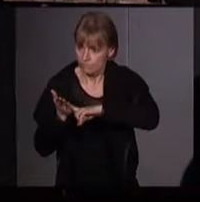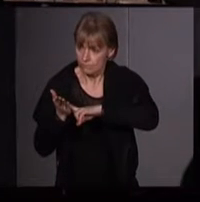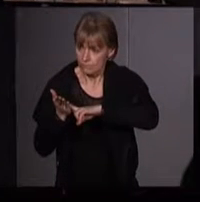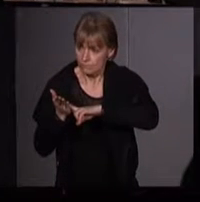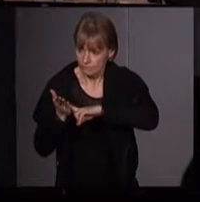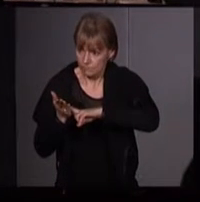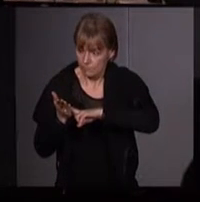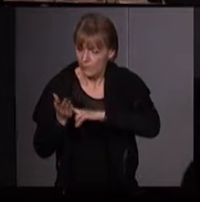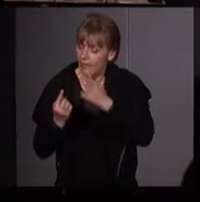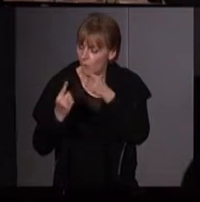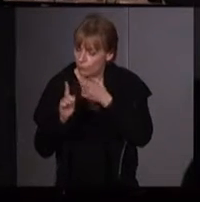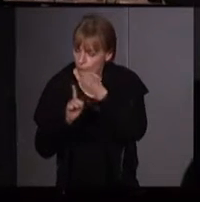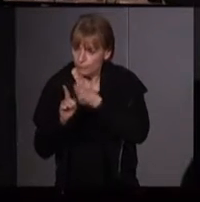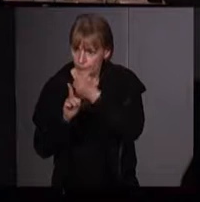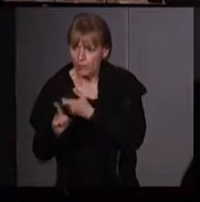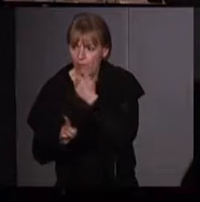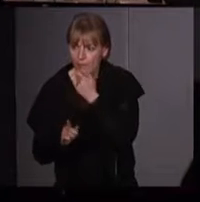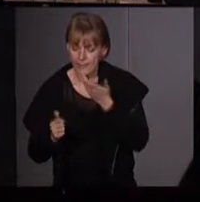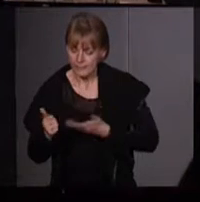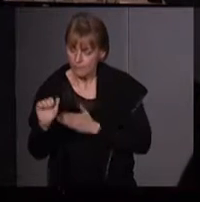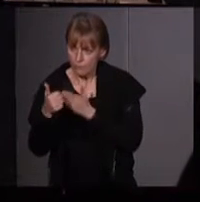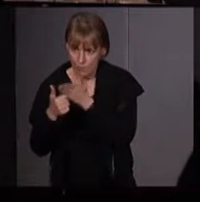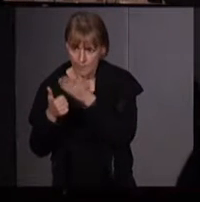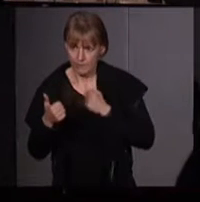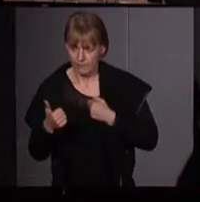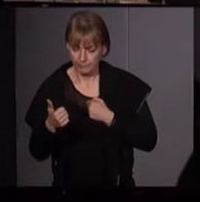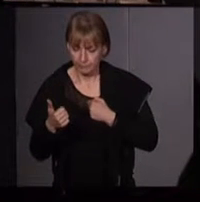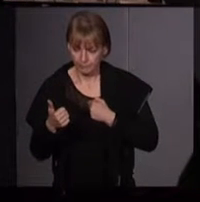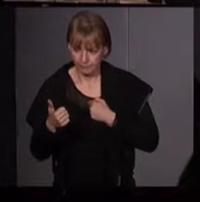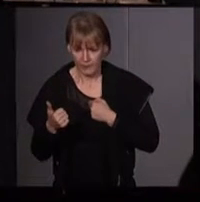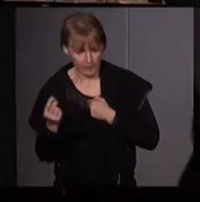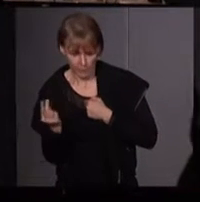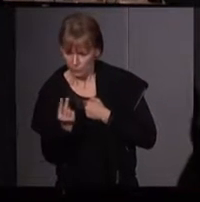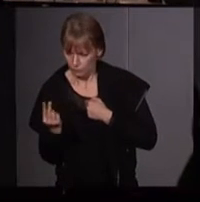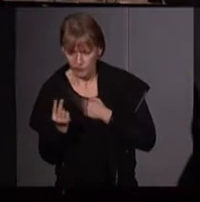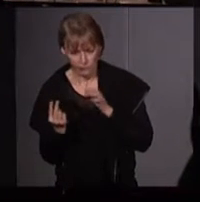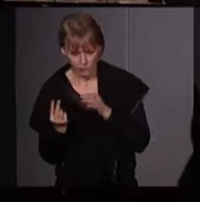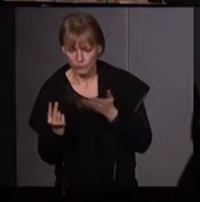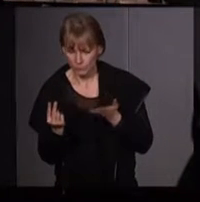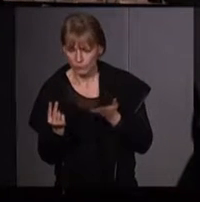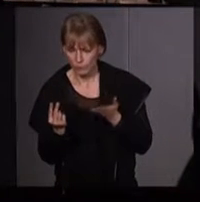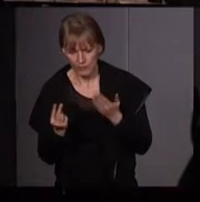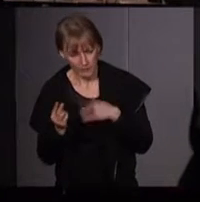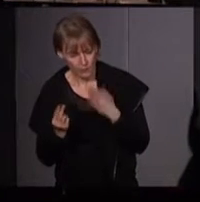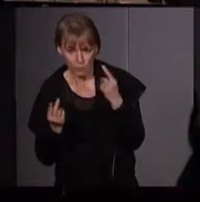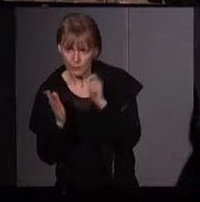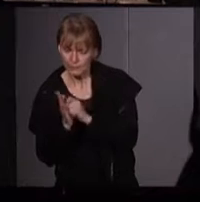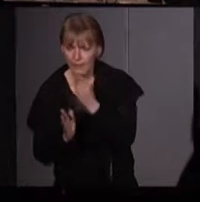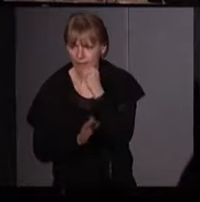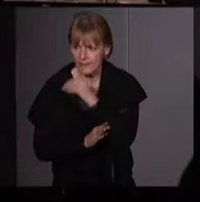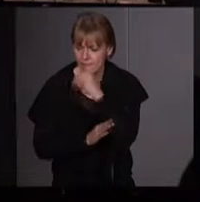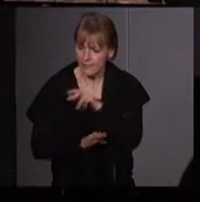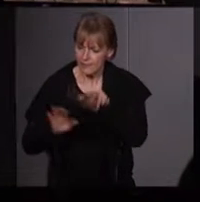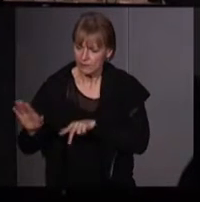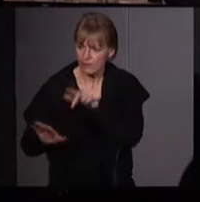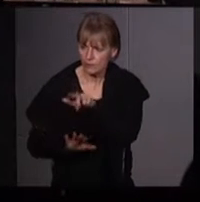des luttes anglaises. La première, et toutes deux, d'ailleurs, ont eu lieu pendant l'hiver de 82-83.